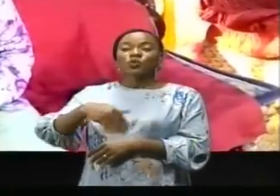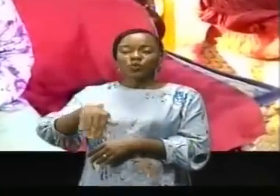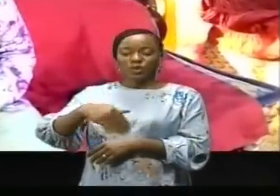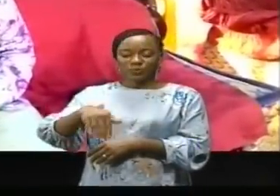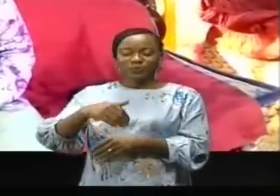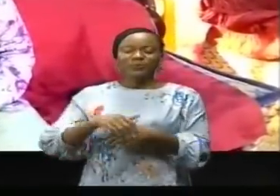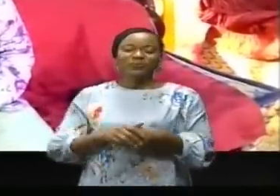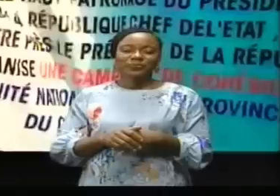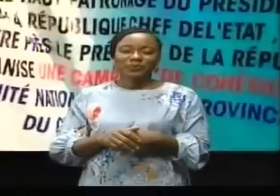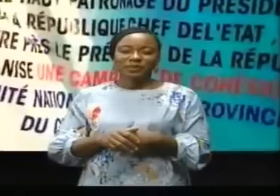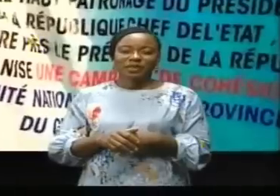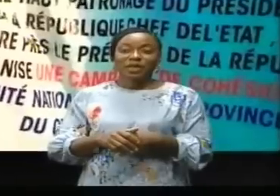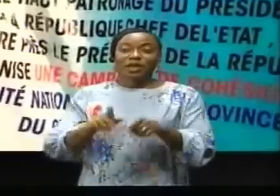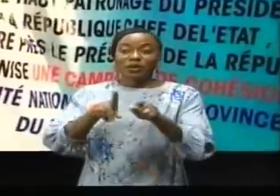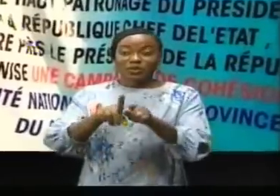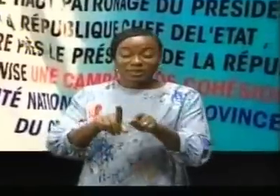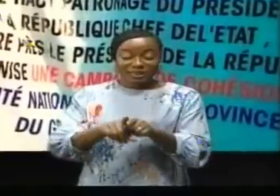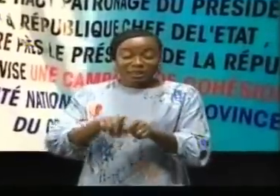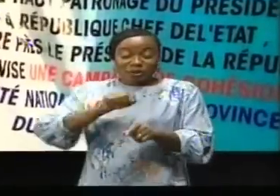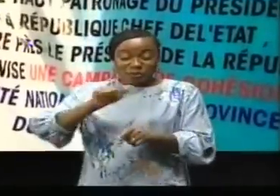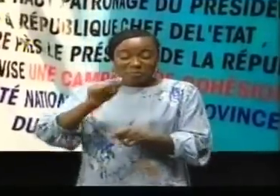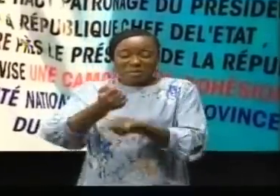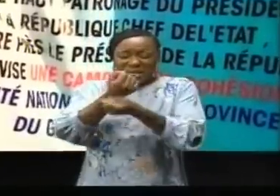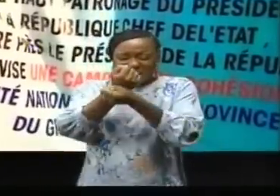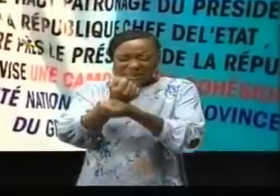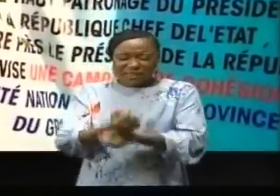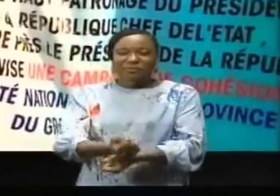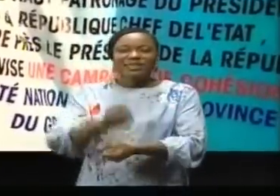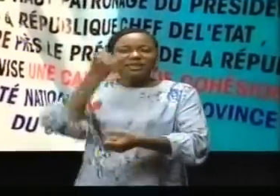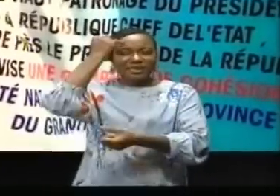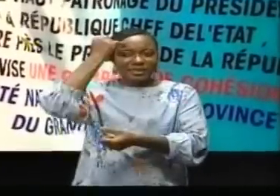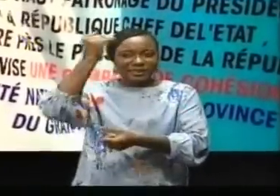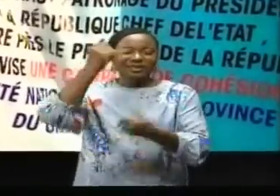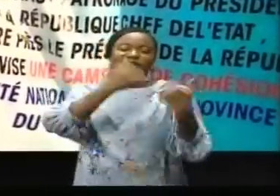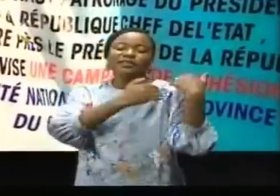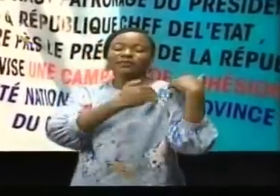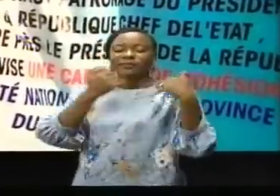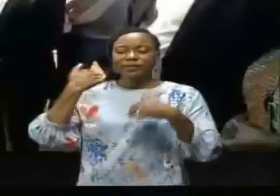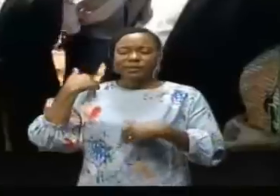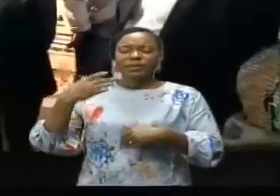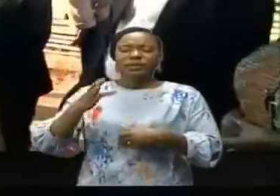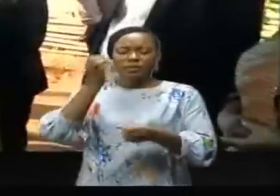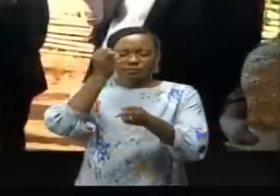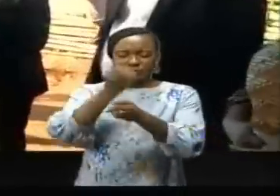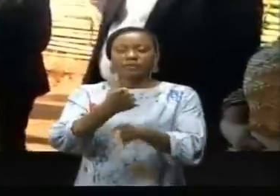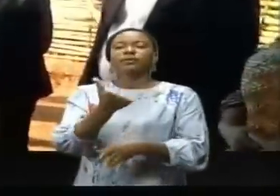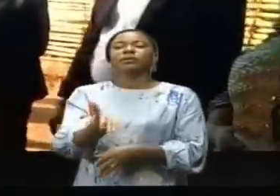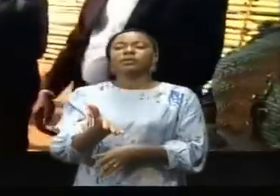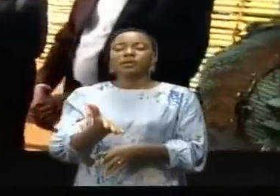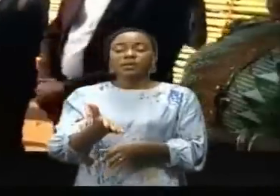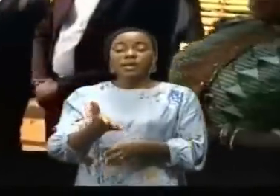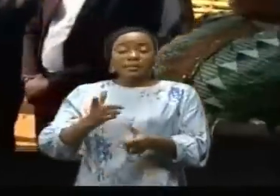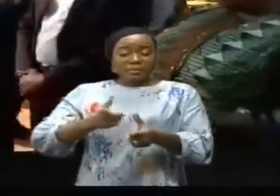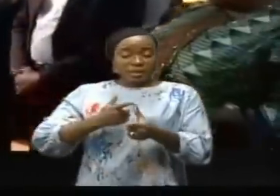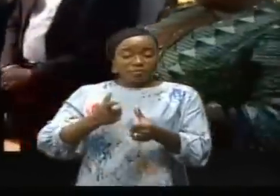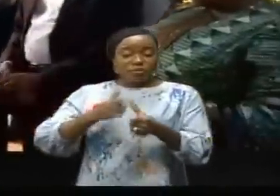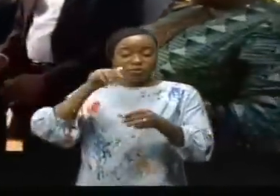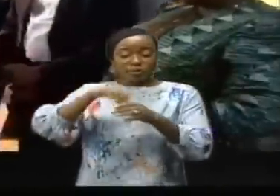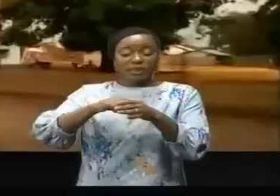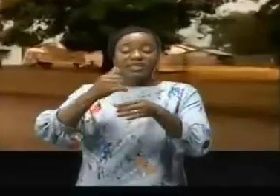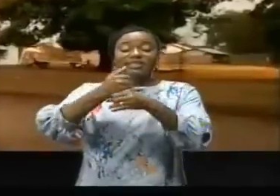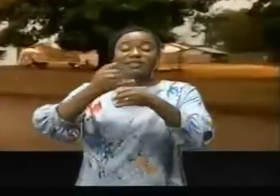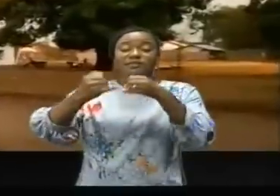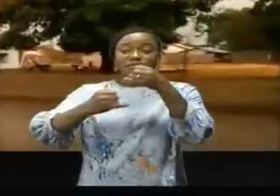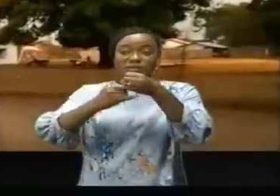respecter les idéaux du chef de l'État, Félix Antoine Tiseké de Tchilombo, surtout dans le domaine des infrastructures. Nous sommes